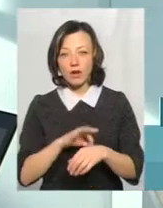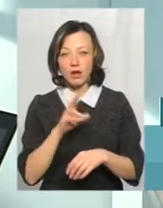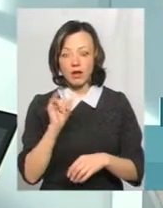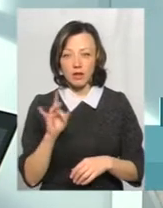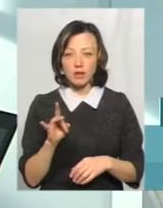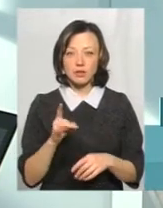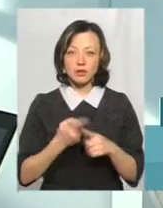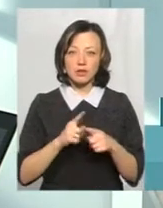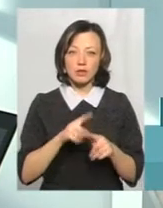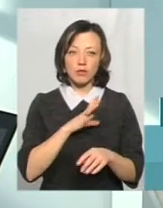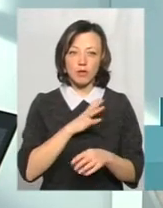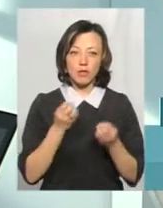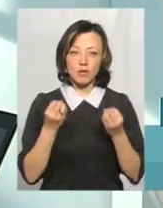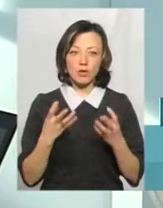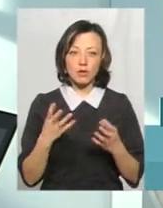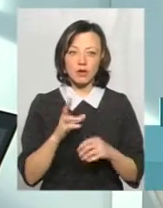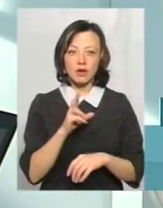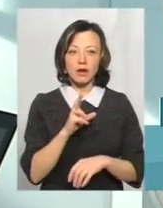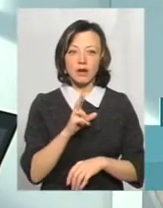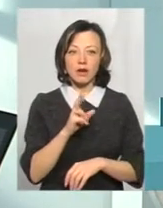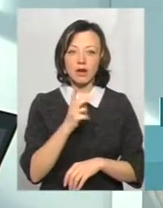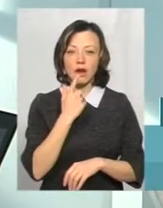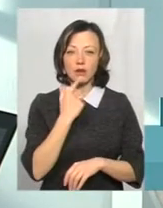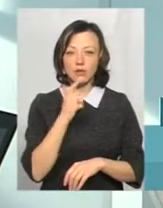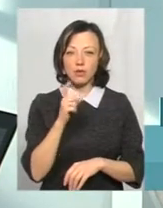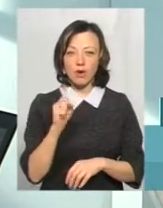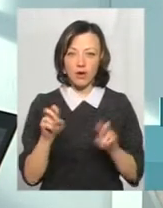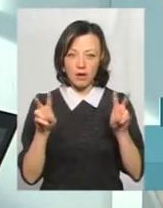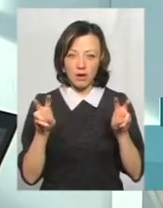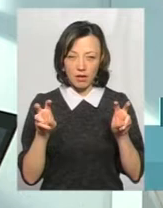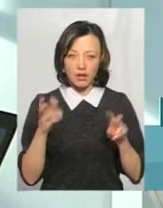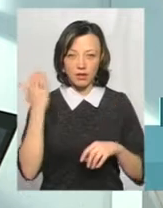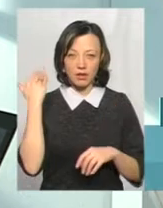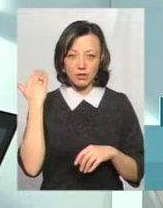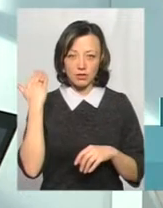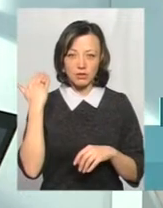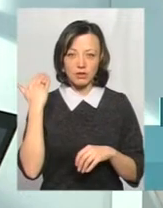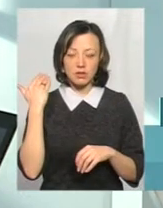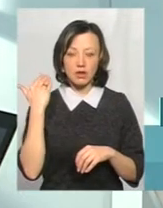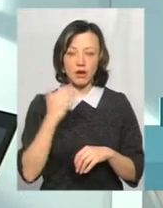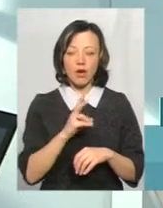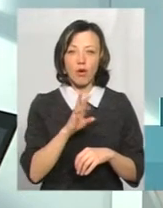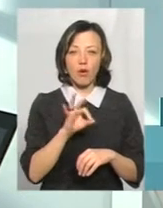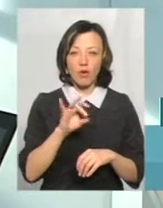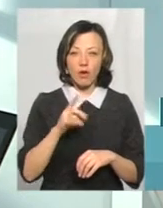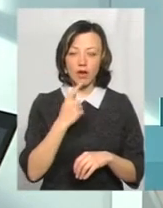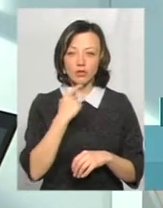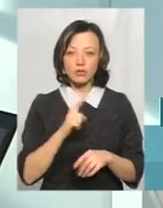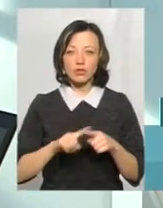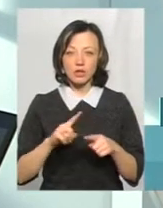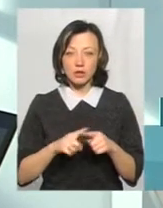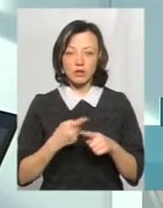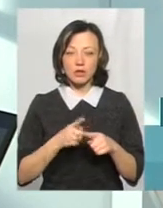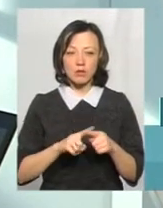кір, чи то була коріва краснуха, так називаємо, в лапках раніше коріва краснуха, це, скоріше всього,